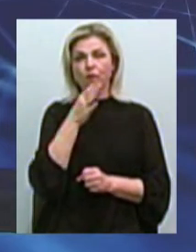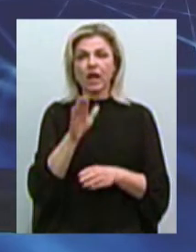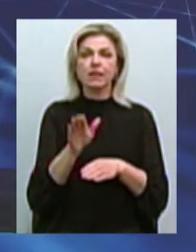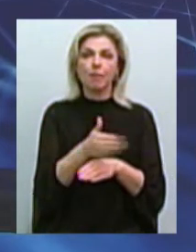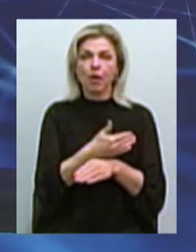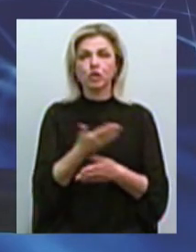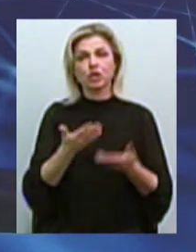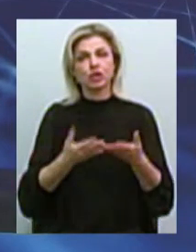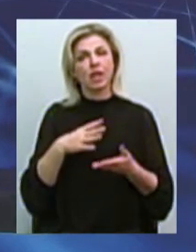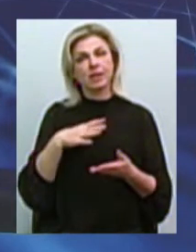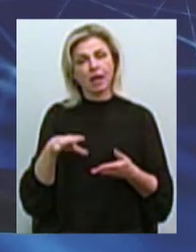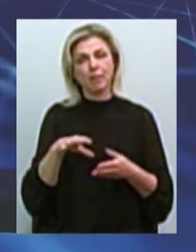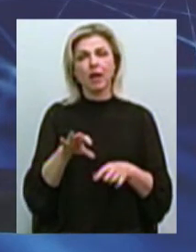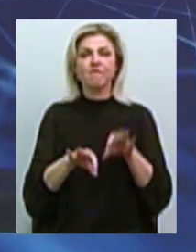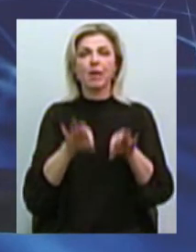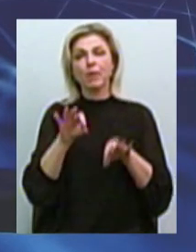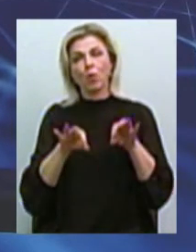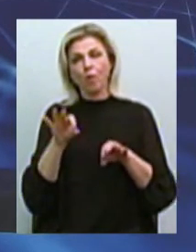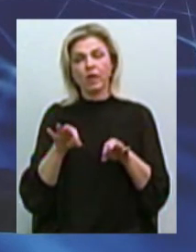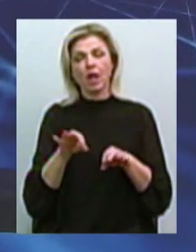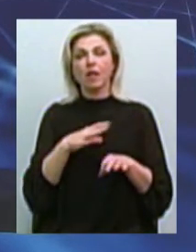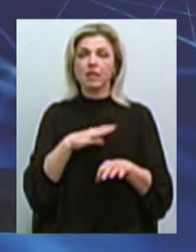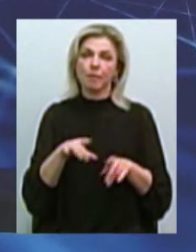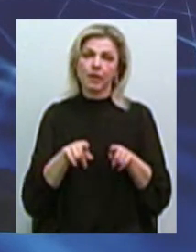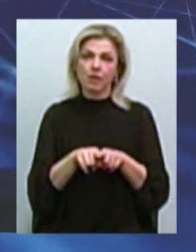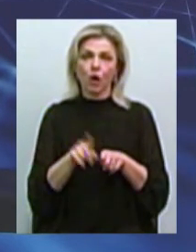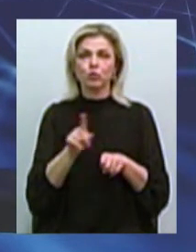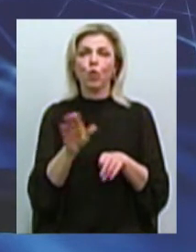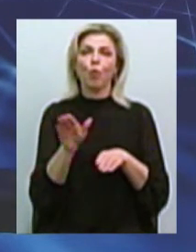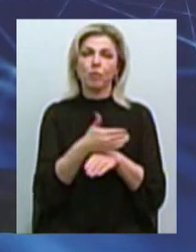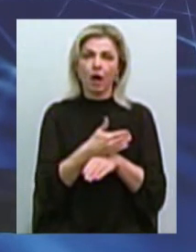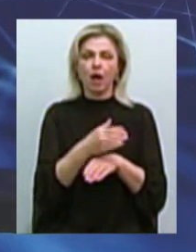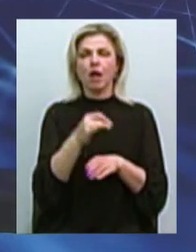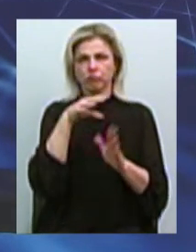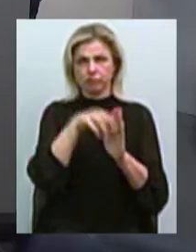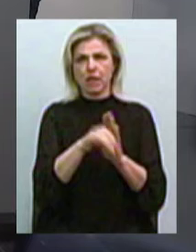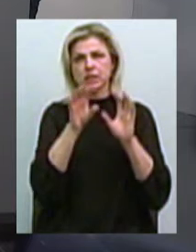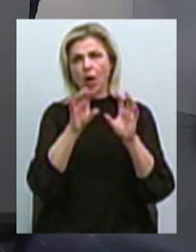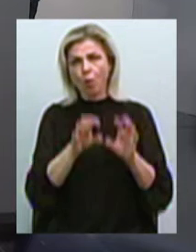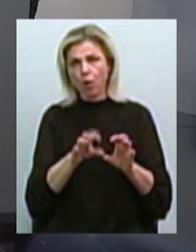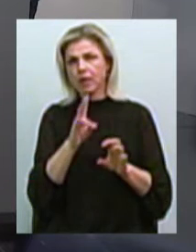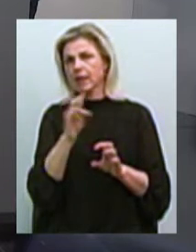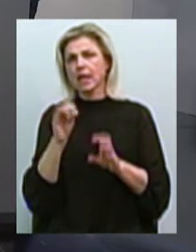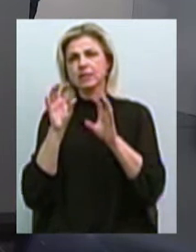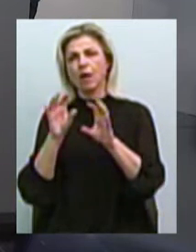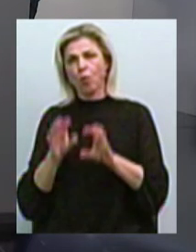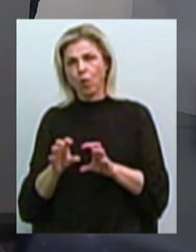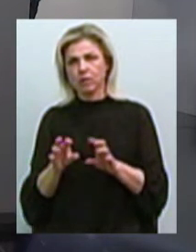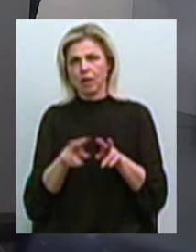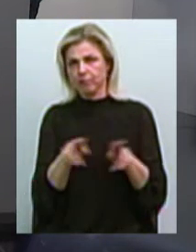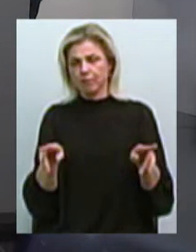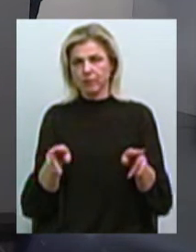чи не було вибірковості? Не було так, що знесли і законні малі архіекторні форми в інтересах інших